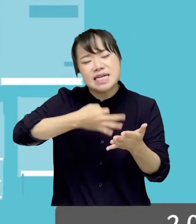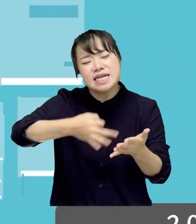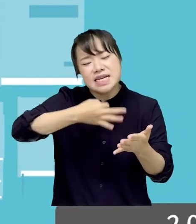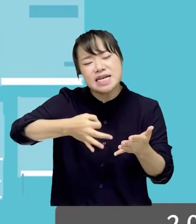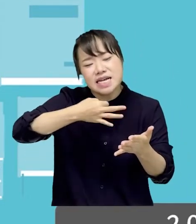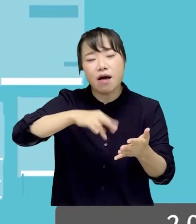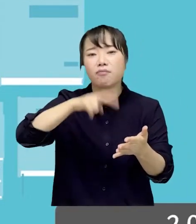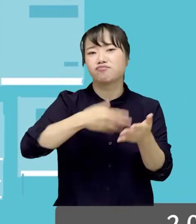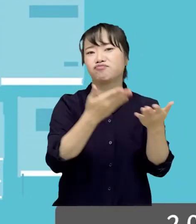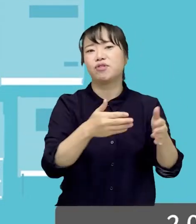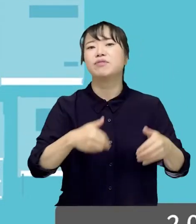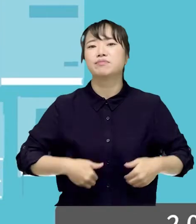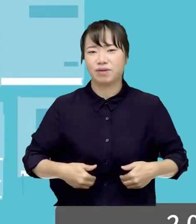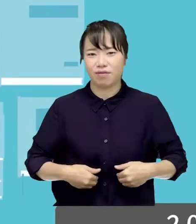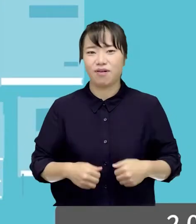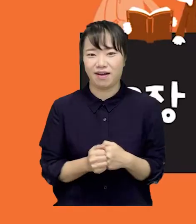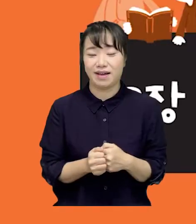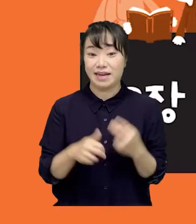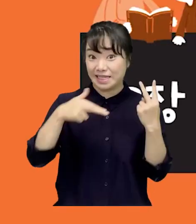읽어줘야 한다.